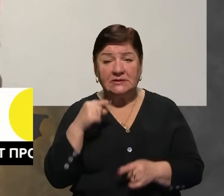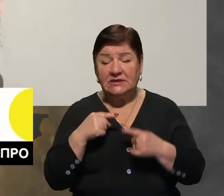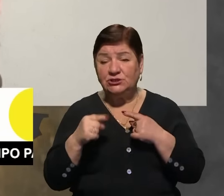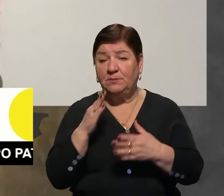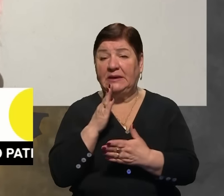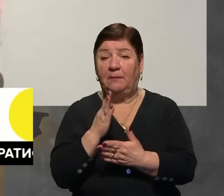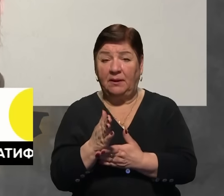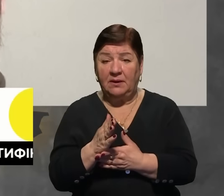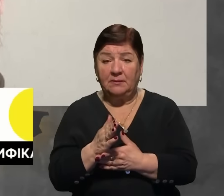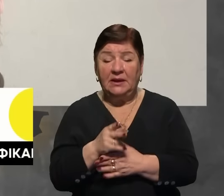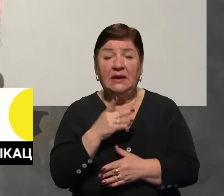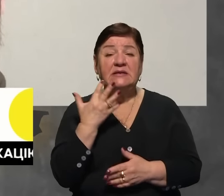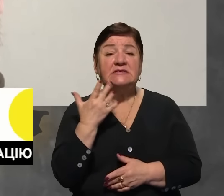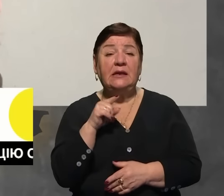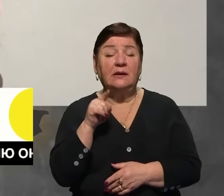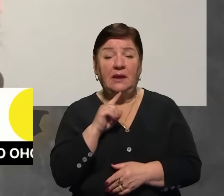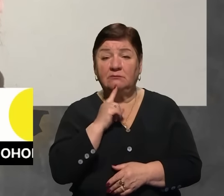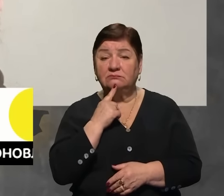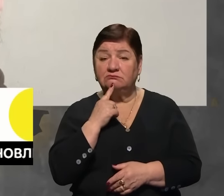напрямками, то наскільки там складно?